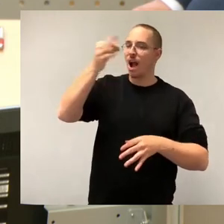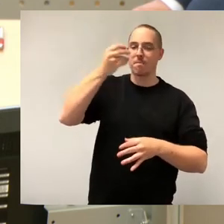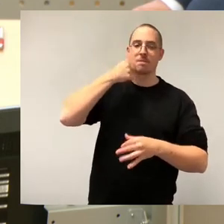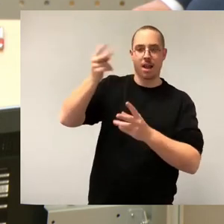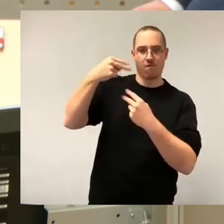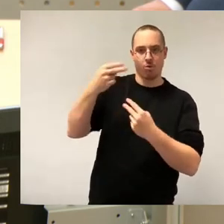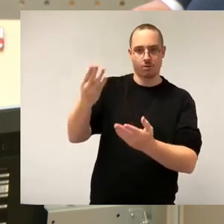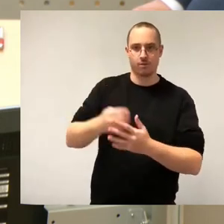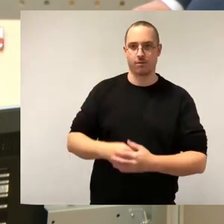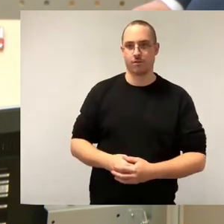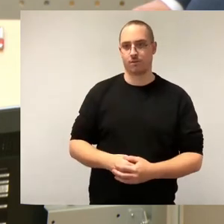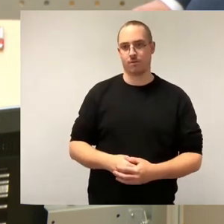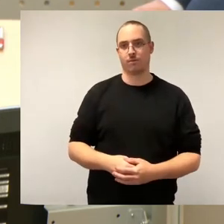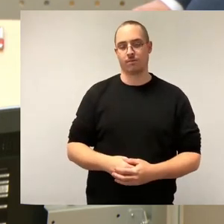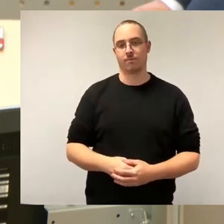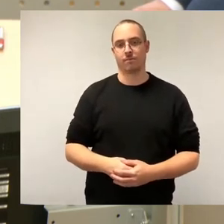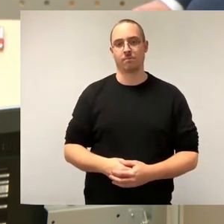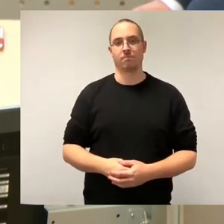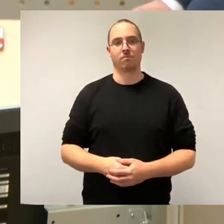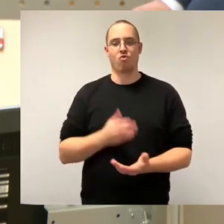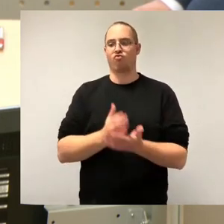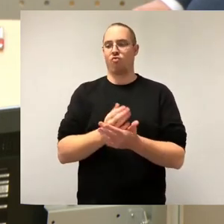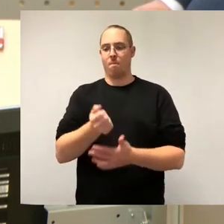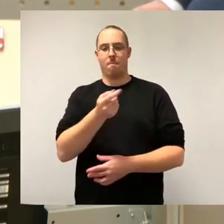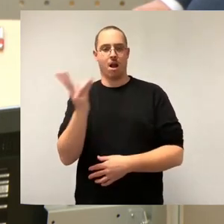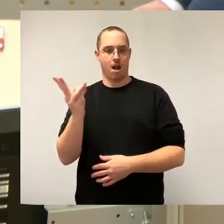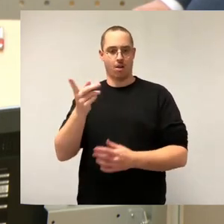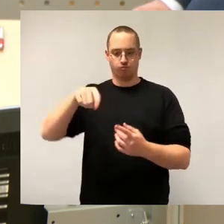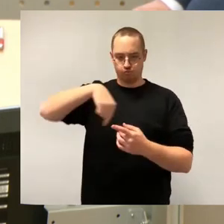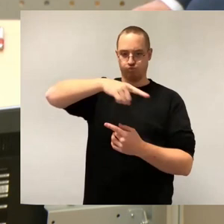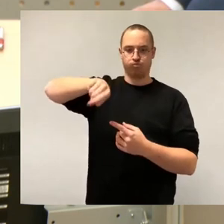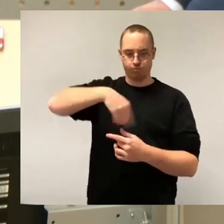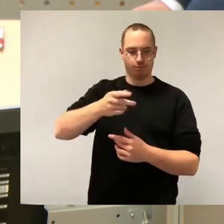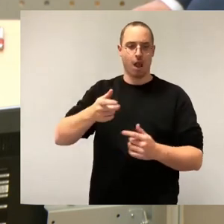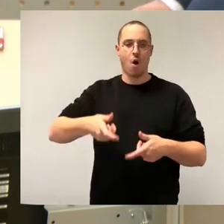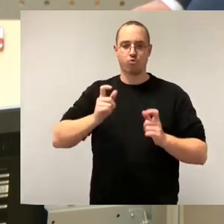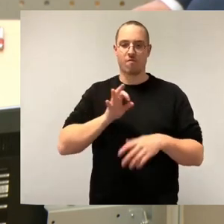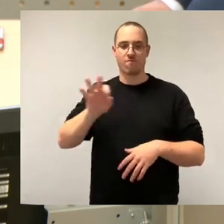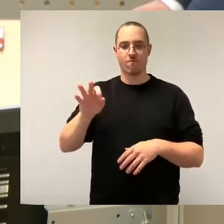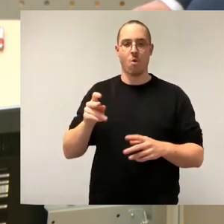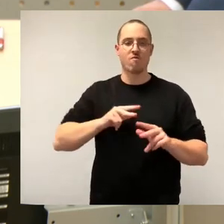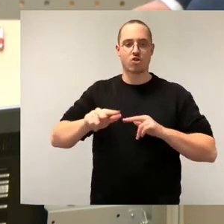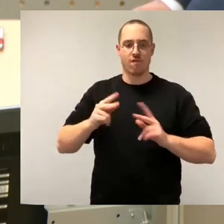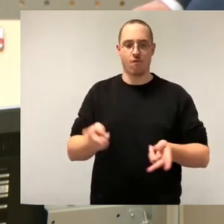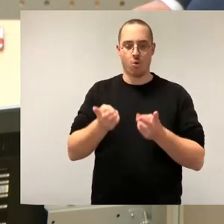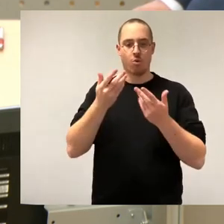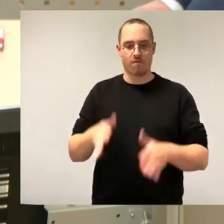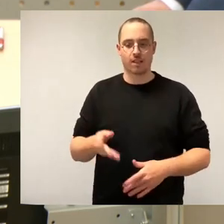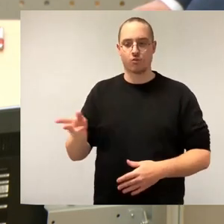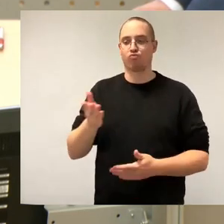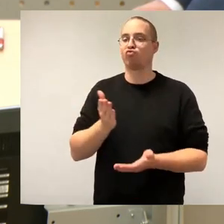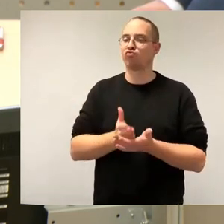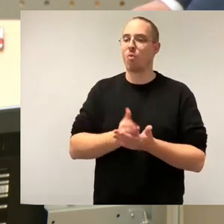ja schon ein paar Runden gehabt im Ausschuss für Wirtschaftsförderung. Es gibt jetzt erste Berichte. Der Antrag stammt aus dem November